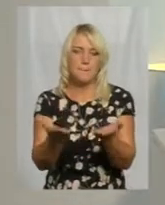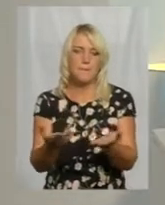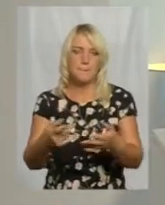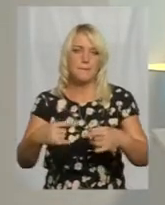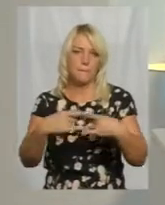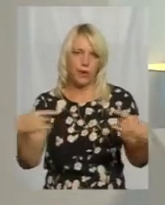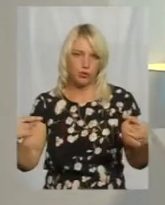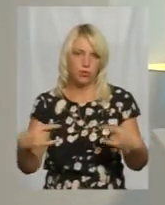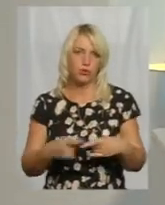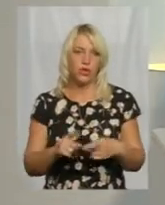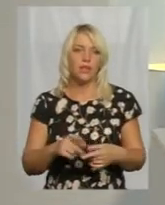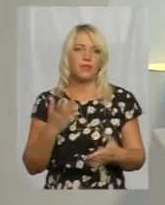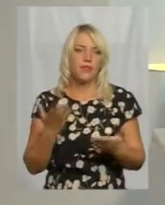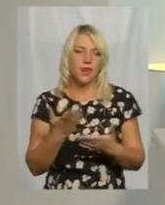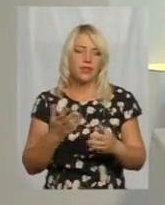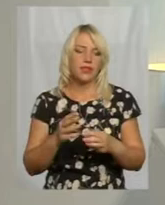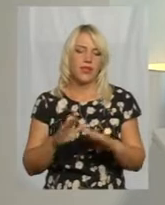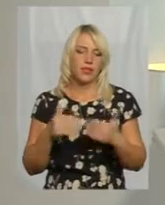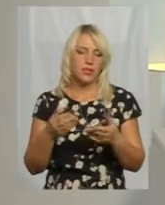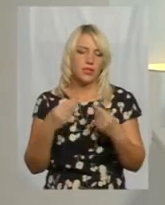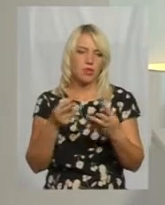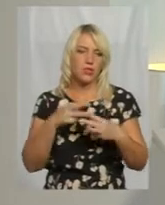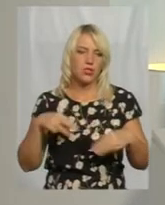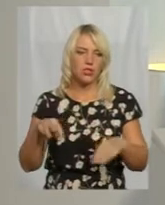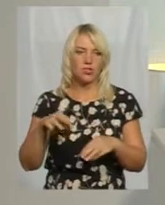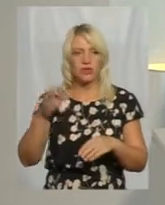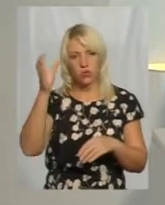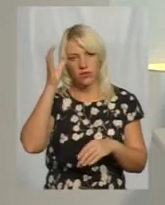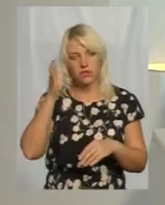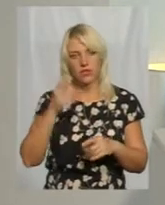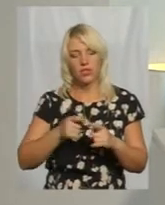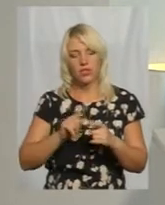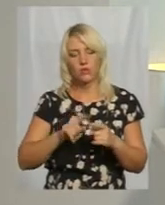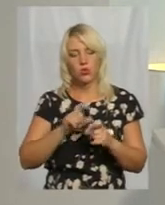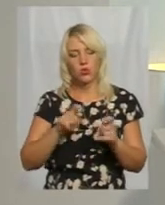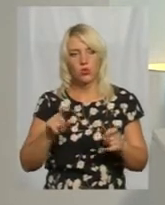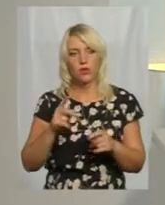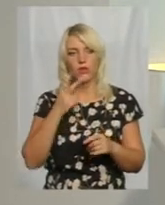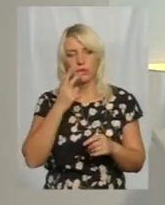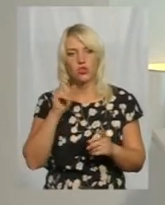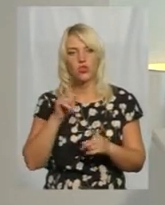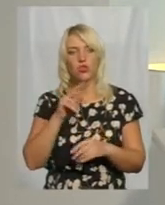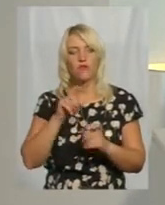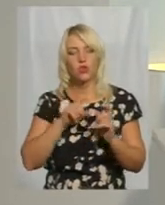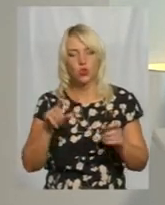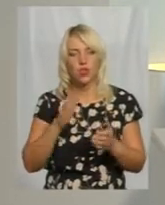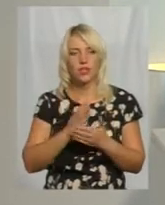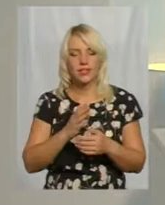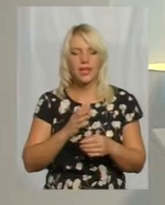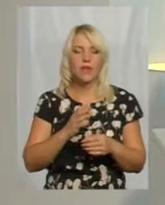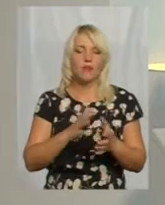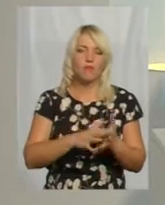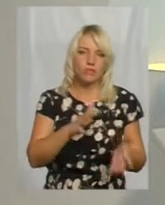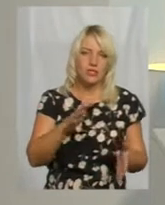рекомендації надає Департамент освіти тим школам? Ну, зауважу, одразу ви відповіли, що інтернет є в більшості, тобто є і менші. Так. Які